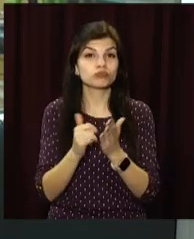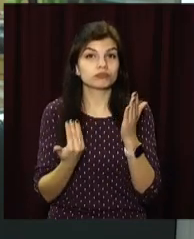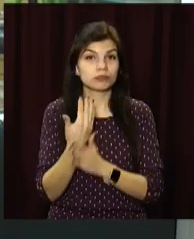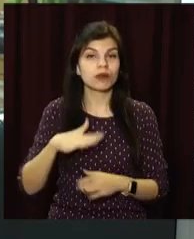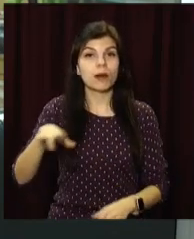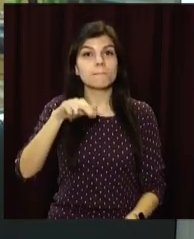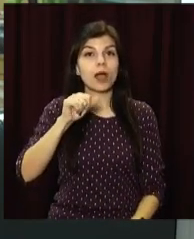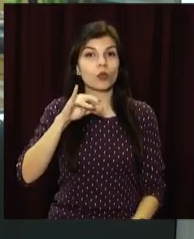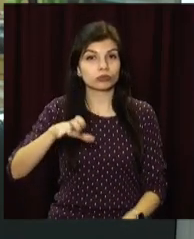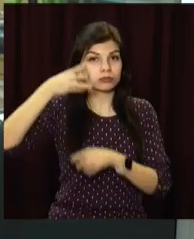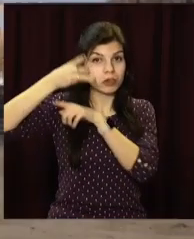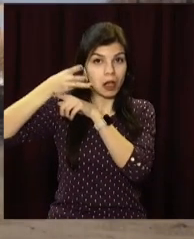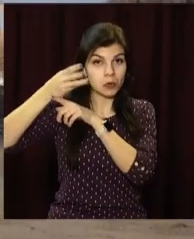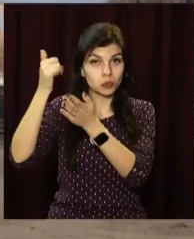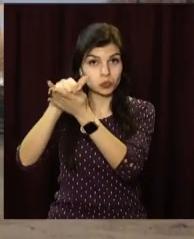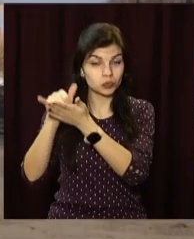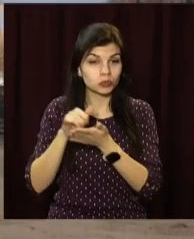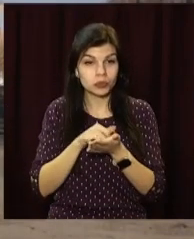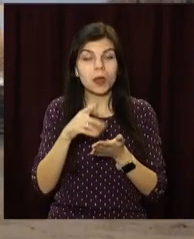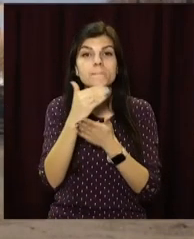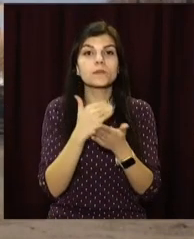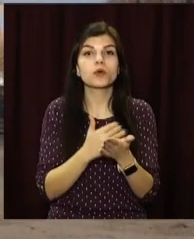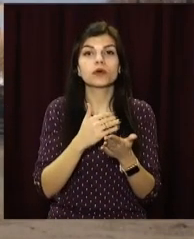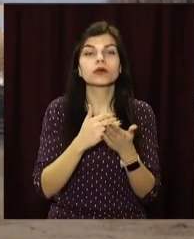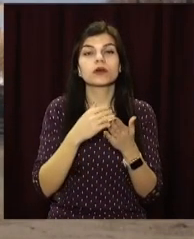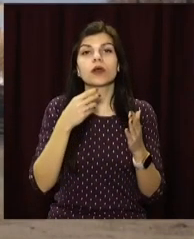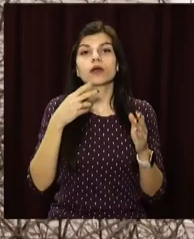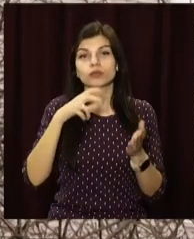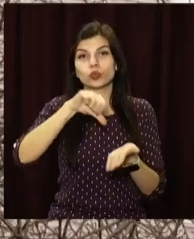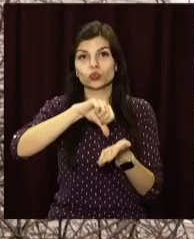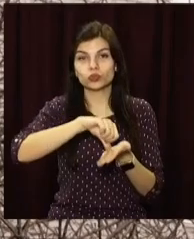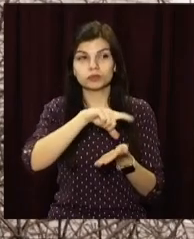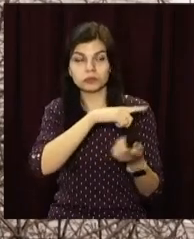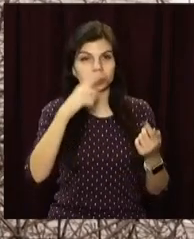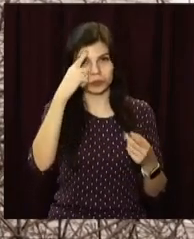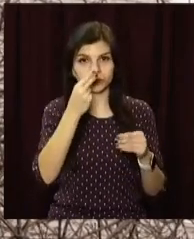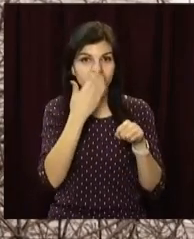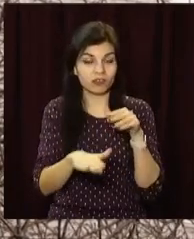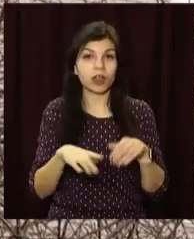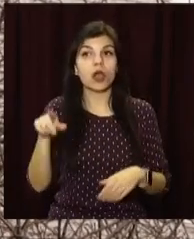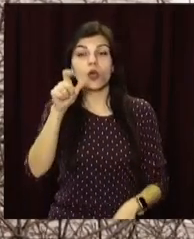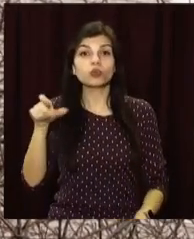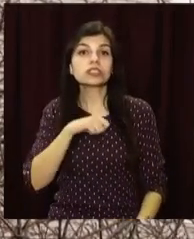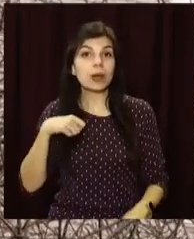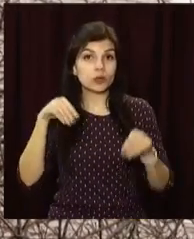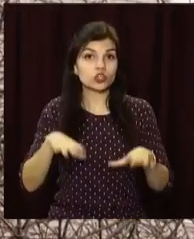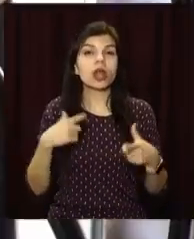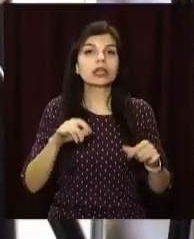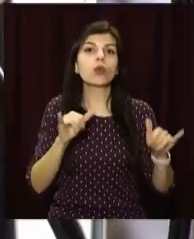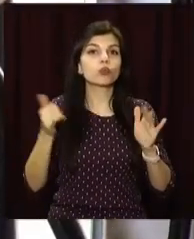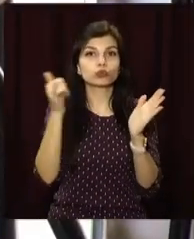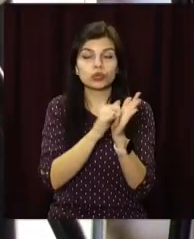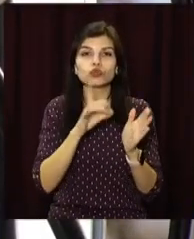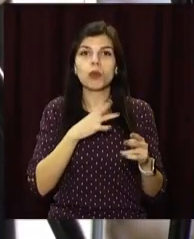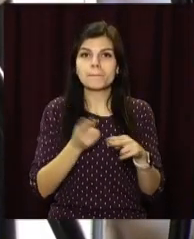відеоспостереження. Проєкт реалізували за муніципальною програмою «Бюджет участі». Мешканці самостійно вирішували, де треба встановити камери, щоб